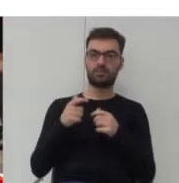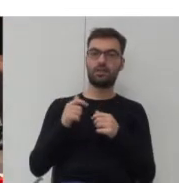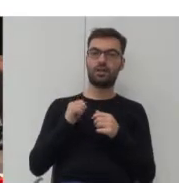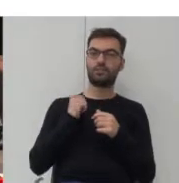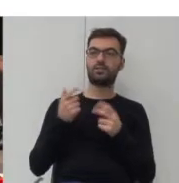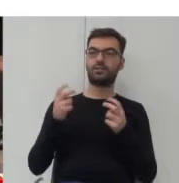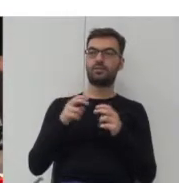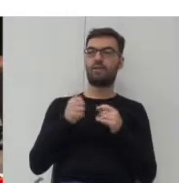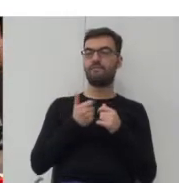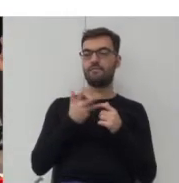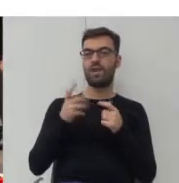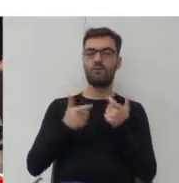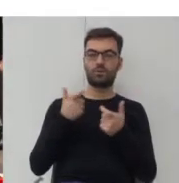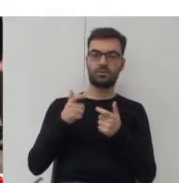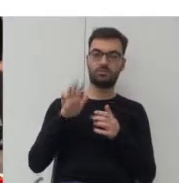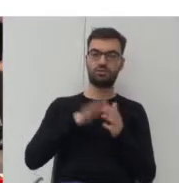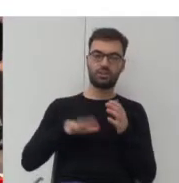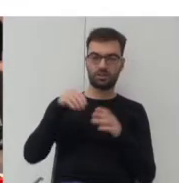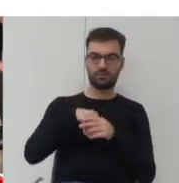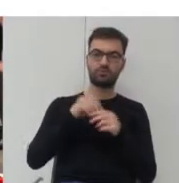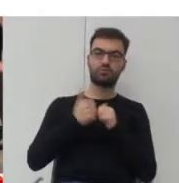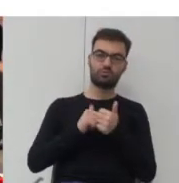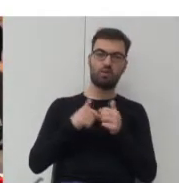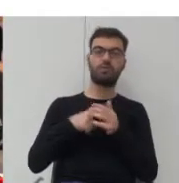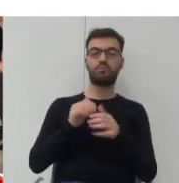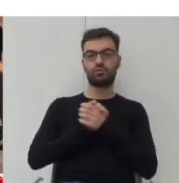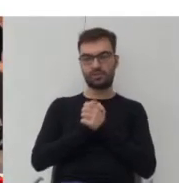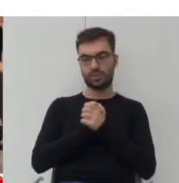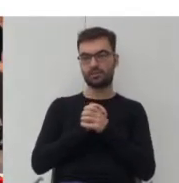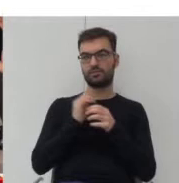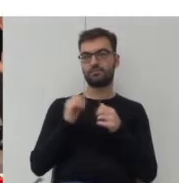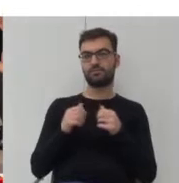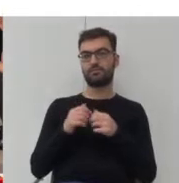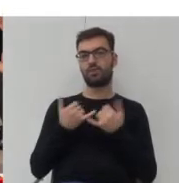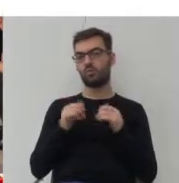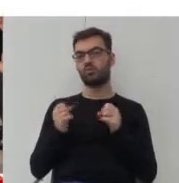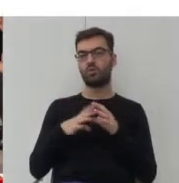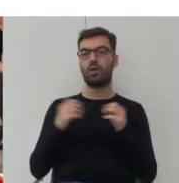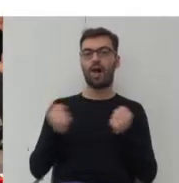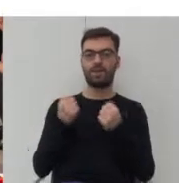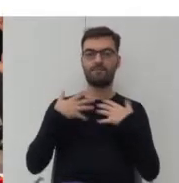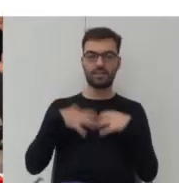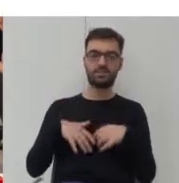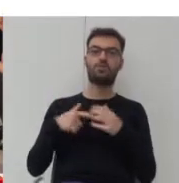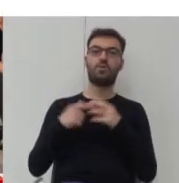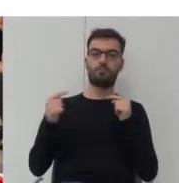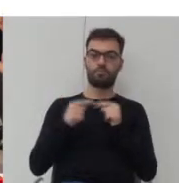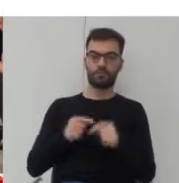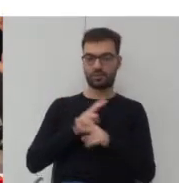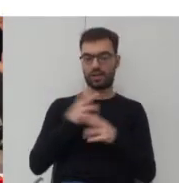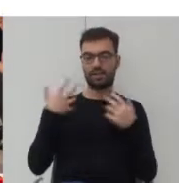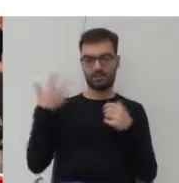wielofunkcyjnych przestrzeni uwzględniających sport które są przyjazne czy też różne formy aktywności fizycznej które są przyjazne osobom w każdym wieku